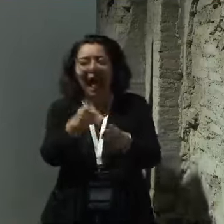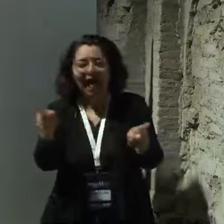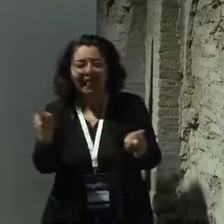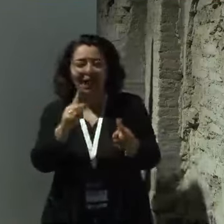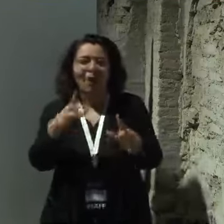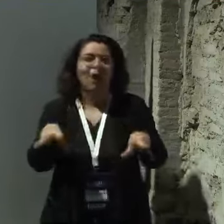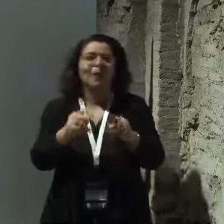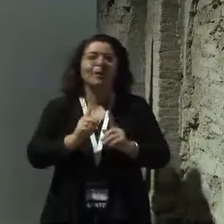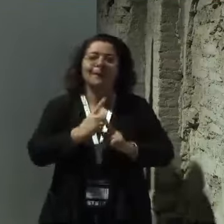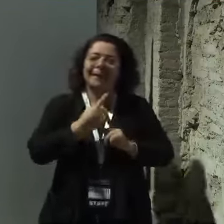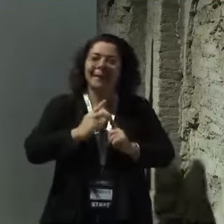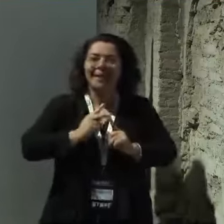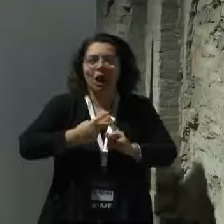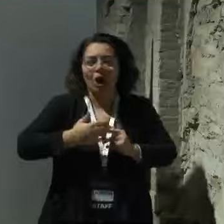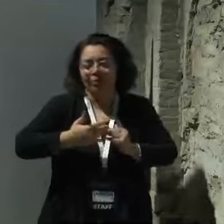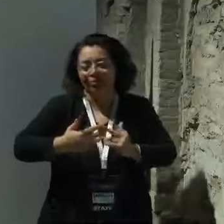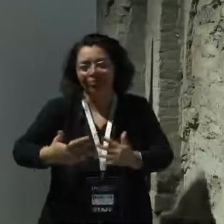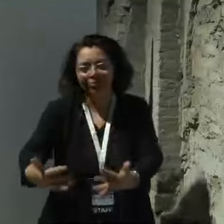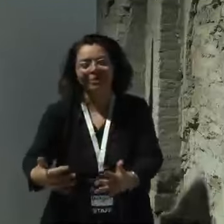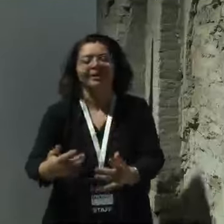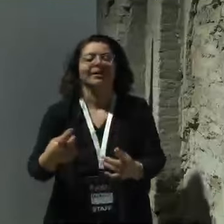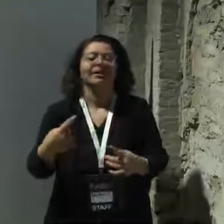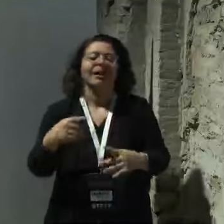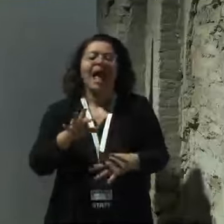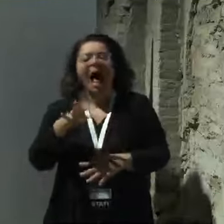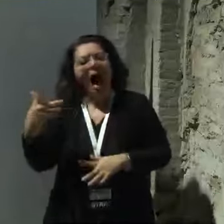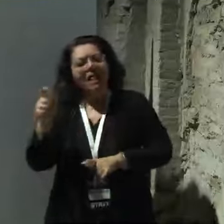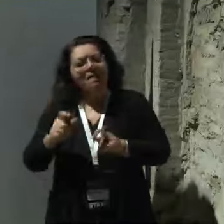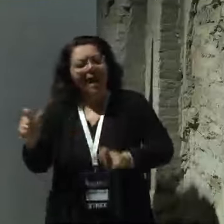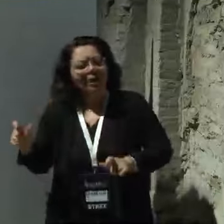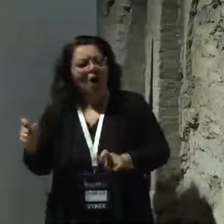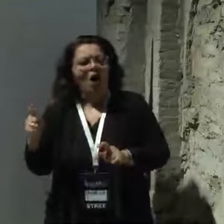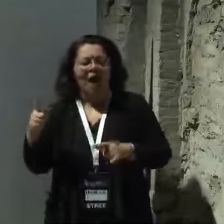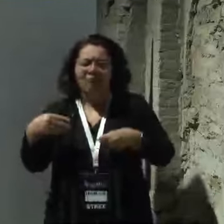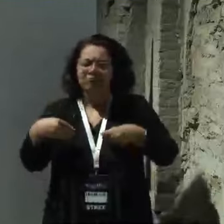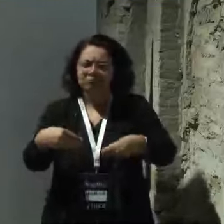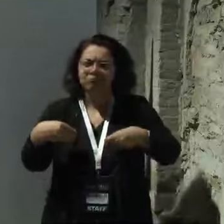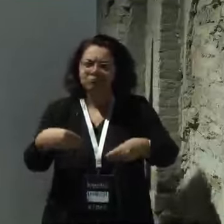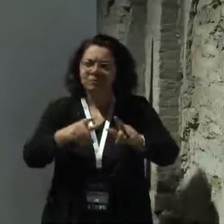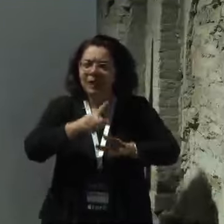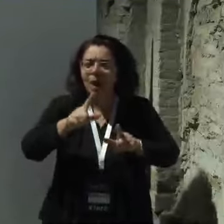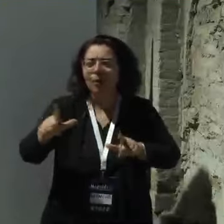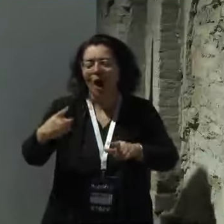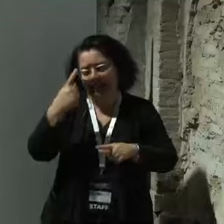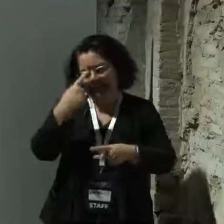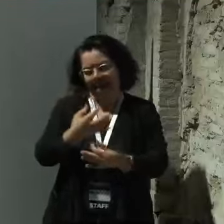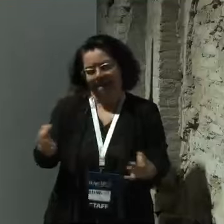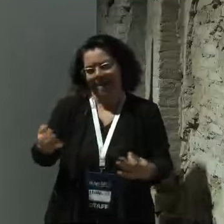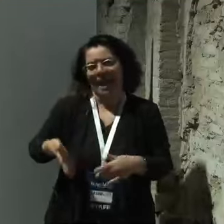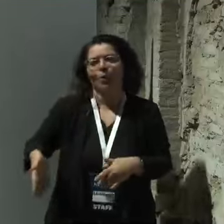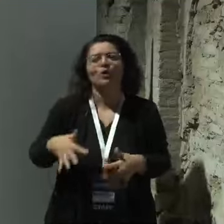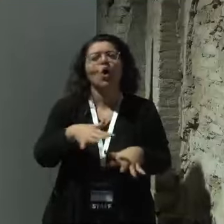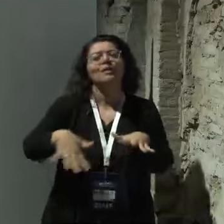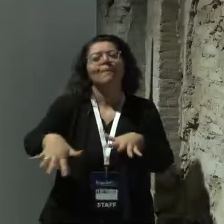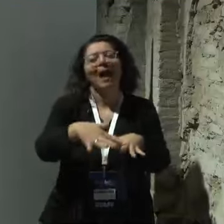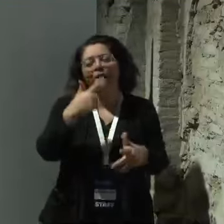e chi come me ha frequentato per tanti anni la Leopolda sa che questo è il luogo è il luogo delle proposte,